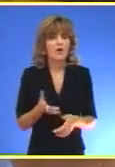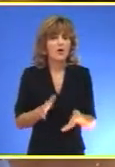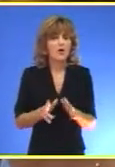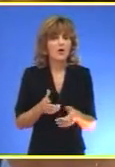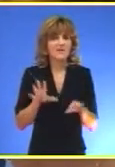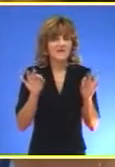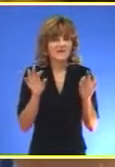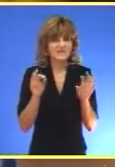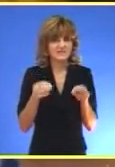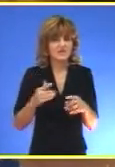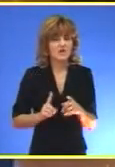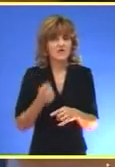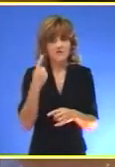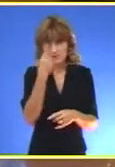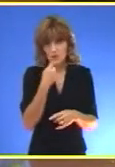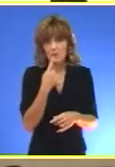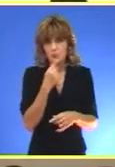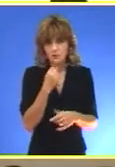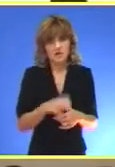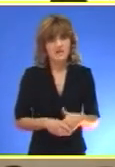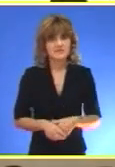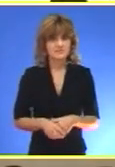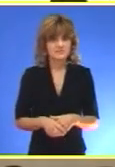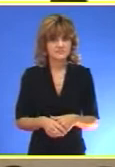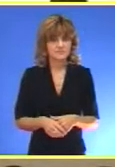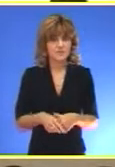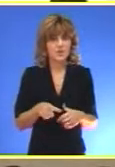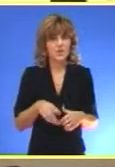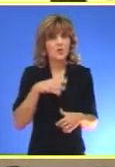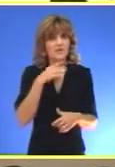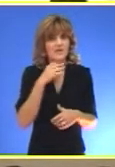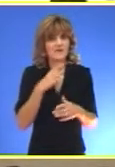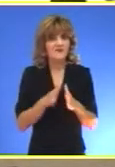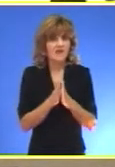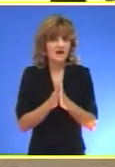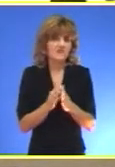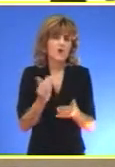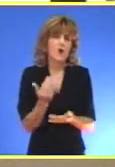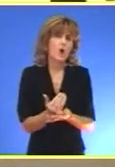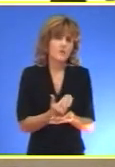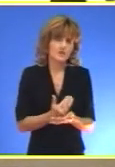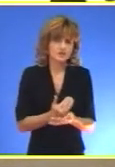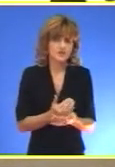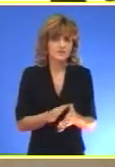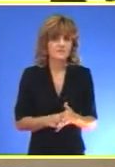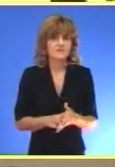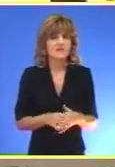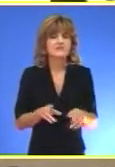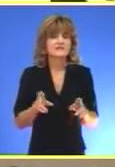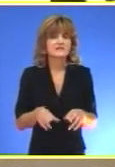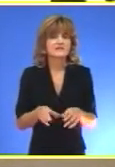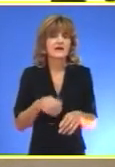Najmanje deset odraslih muškaraca U jevreskoj religiji I po običajima jevreskim Za